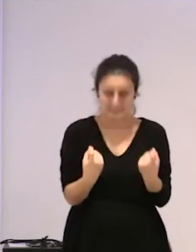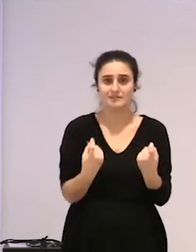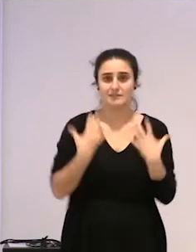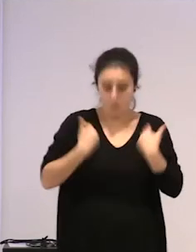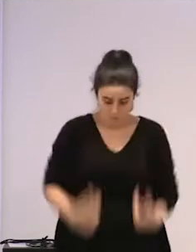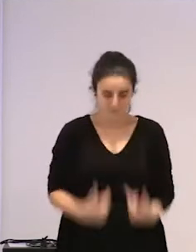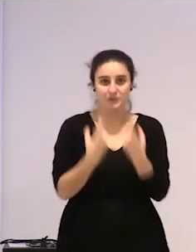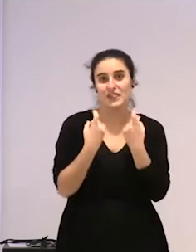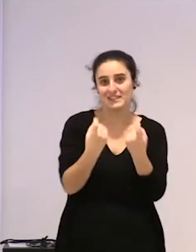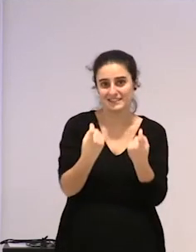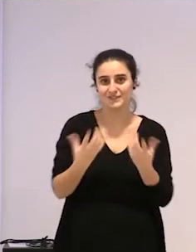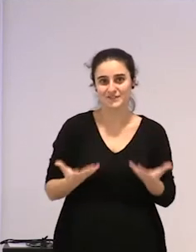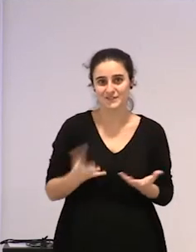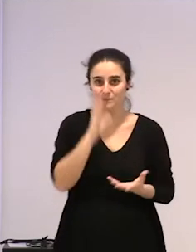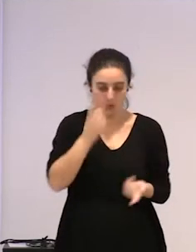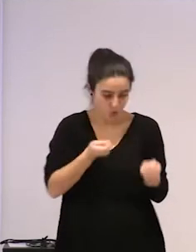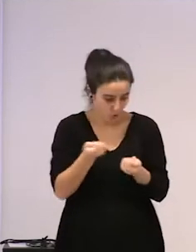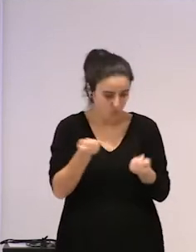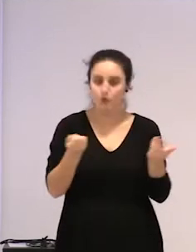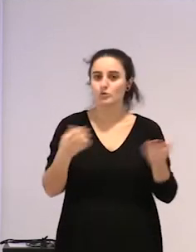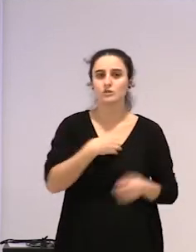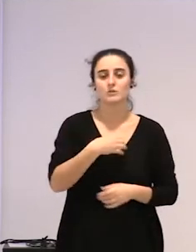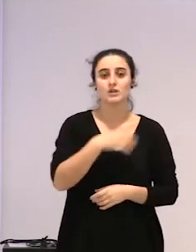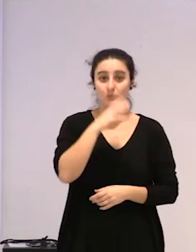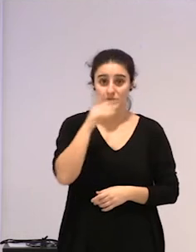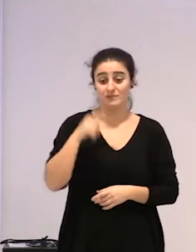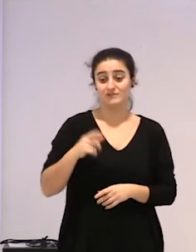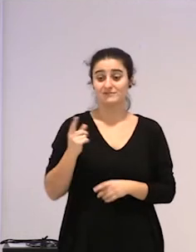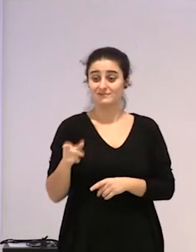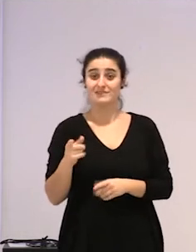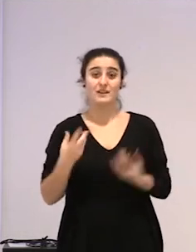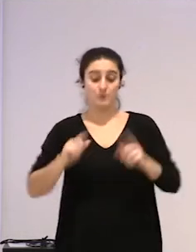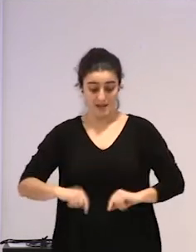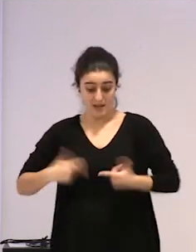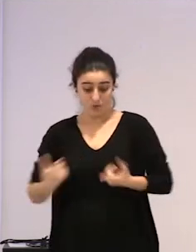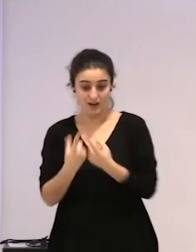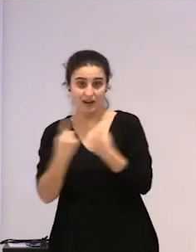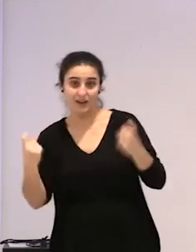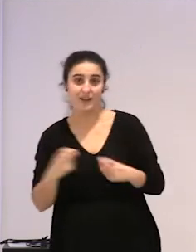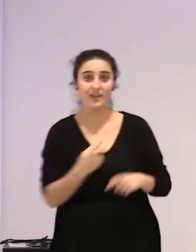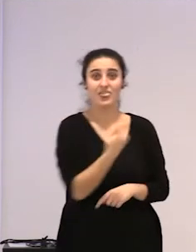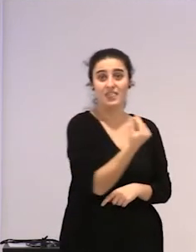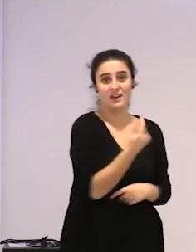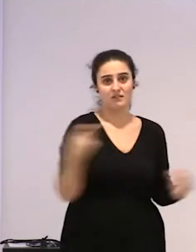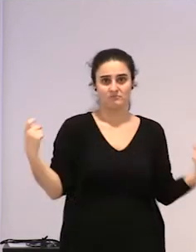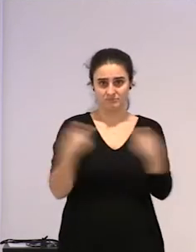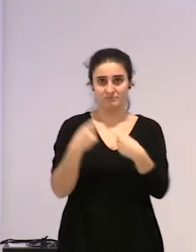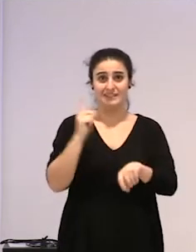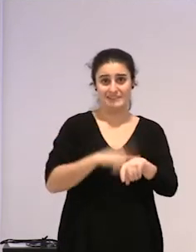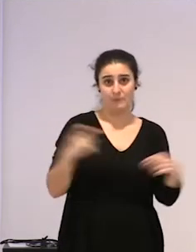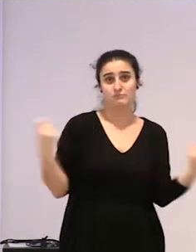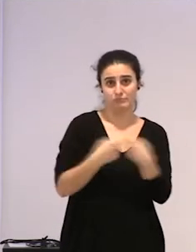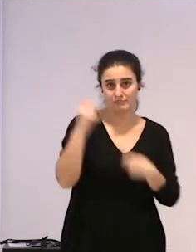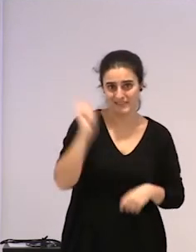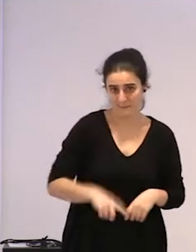esindirela kontrolatu, eta hor tal kandiak sortzen dira, eta, bueno,